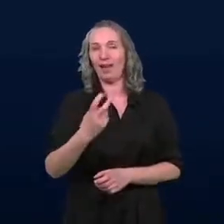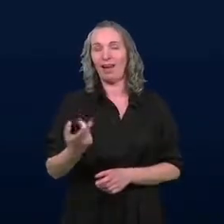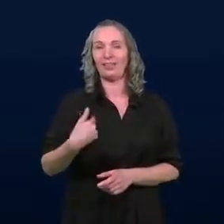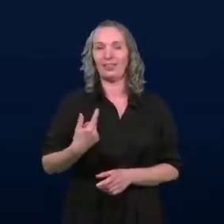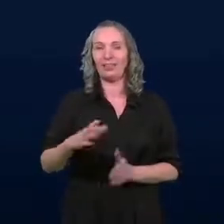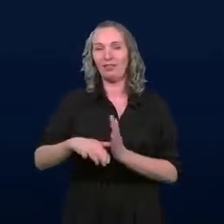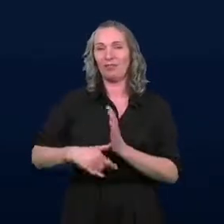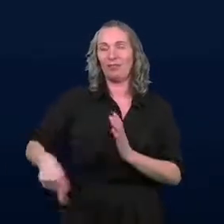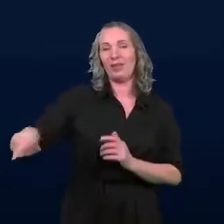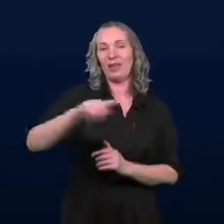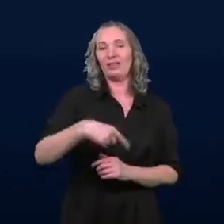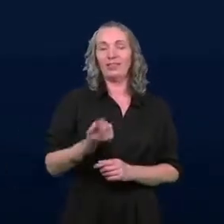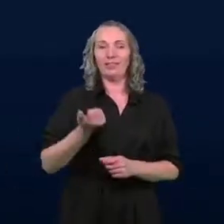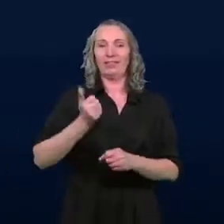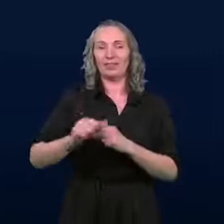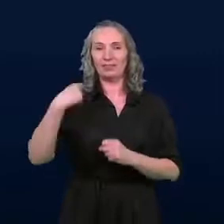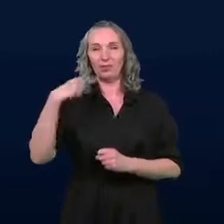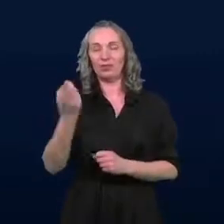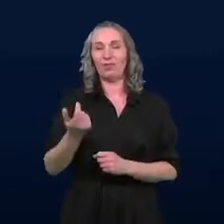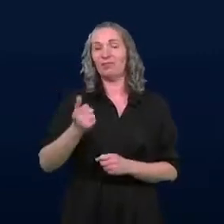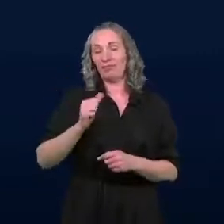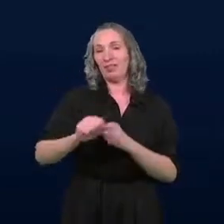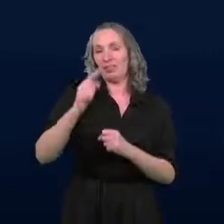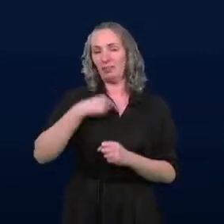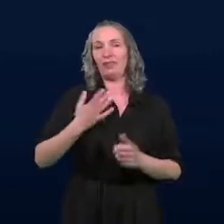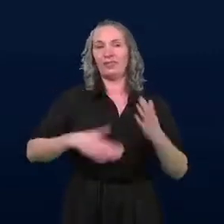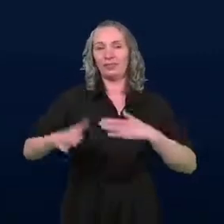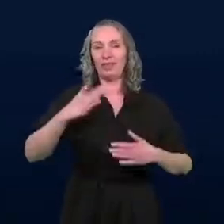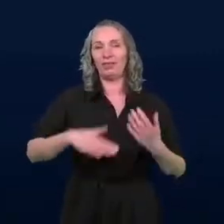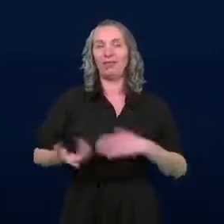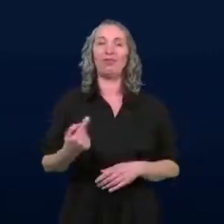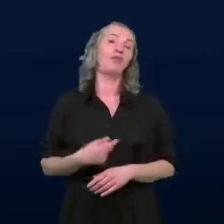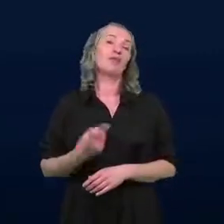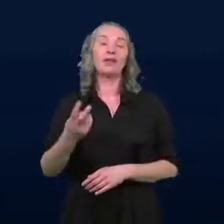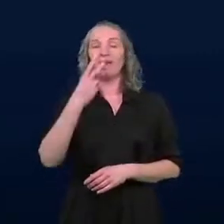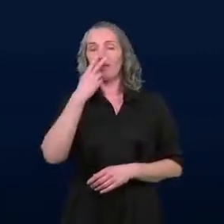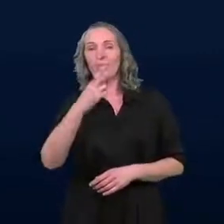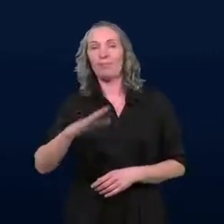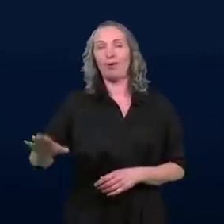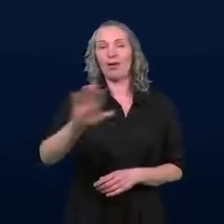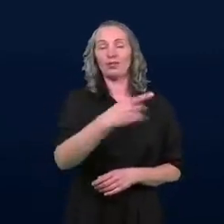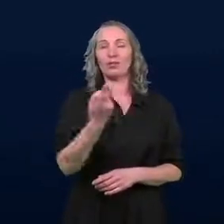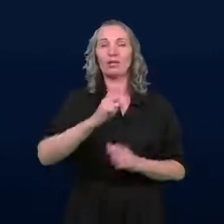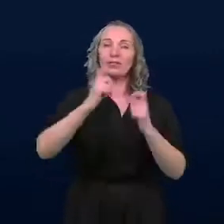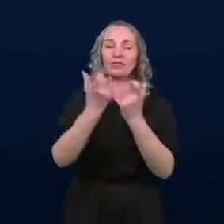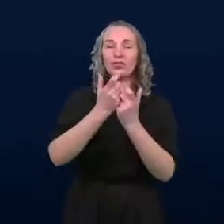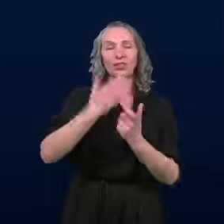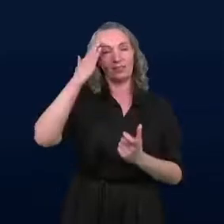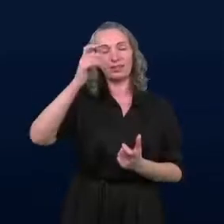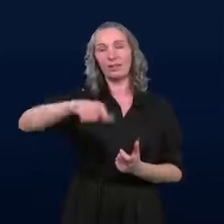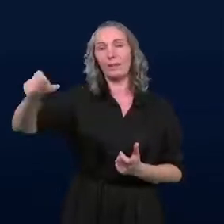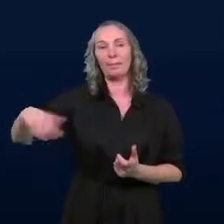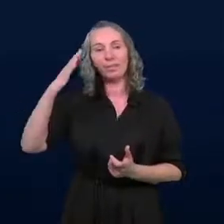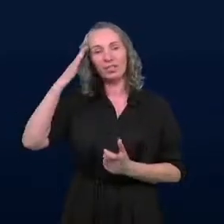miejskim taborze, z czego też należy się cieszyć, bo pokazujemy wszystkim mieszkańcom, że